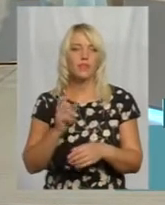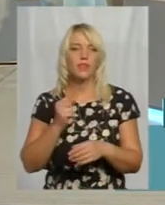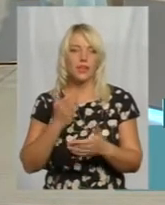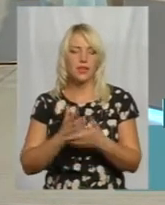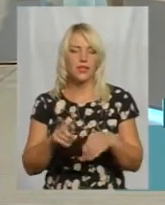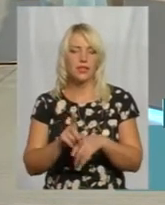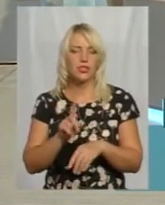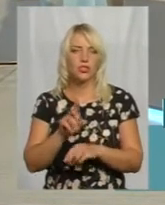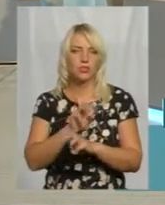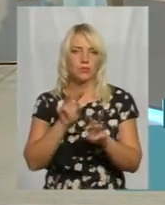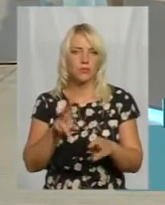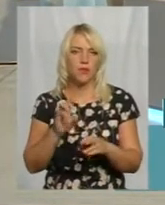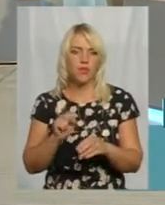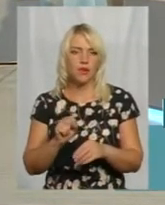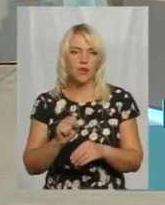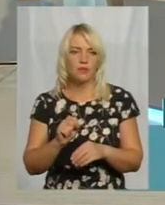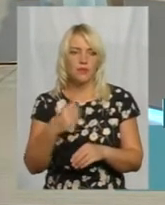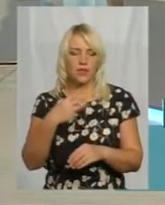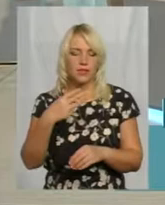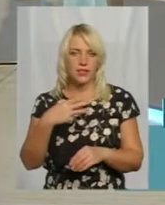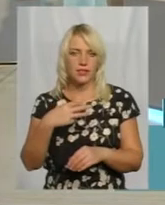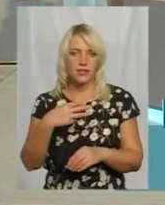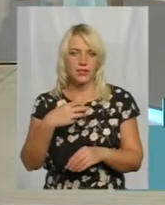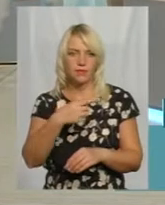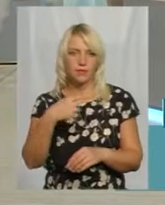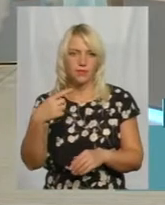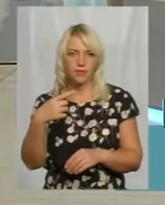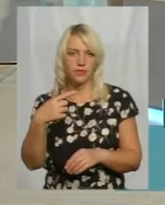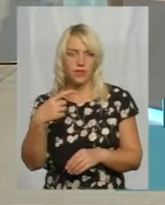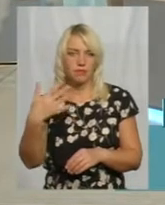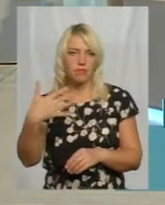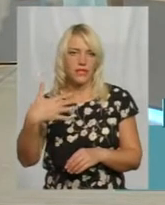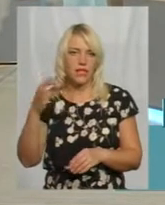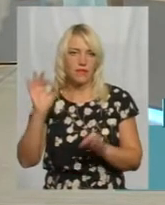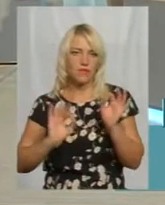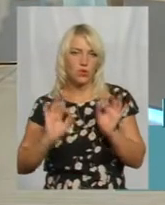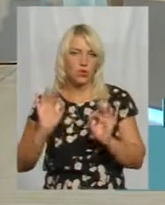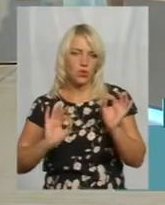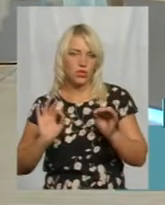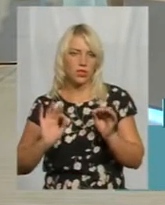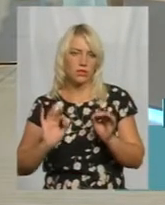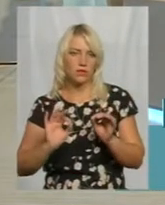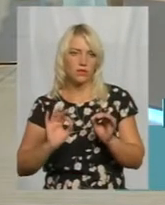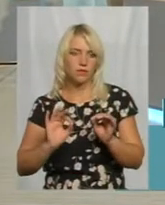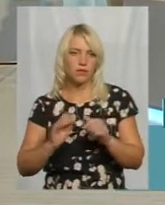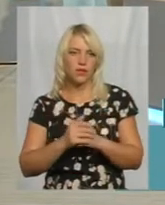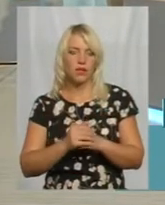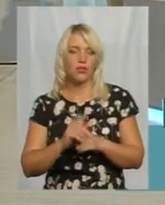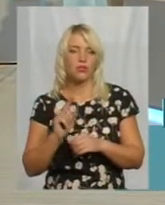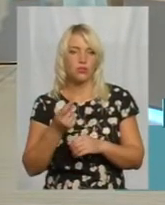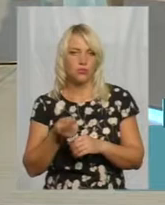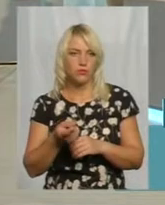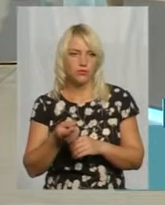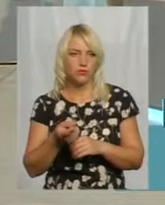забезпечені на основному підручниці від 30 до 50%, які є забезпеченість. Тому